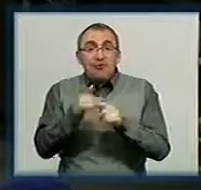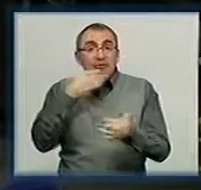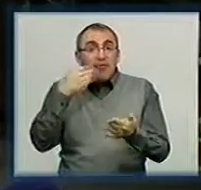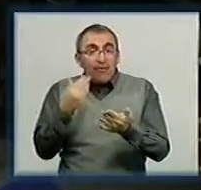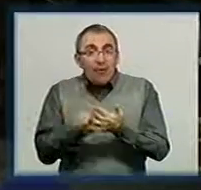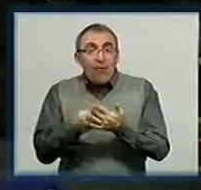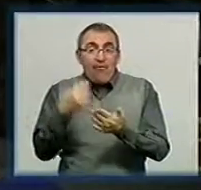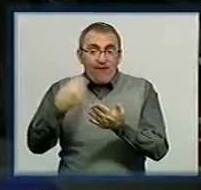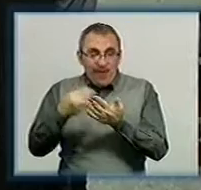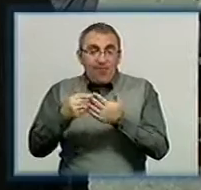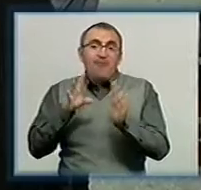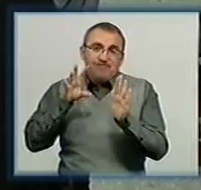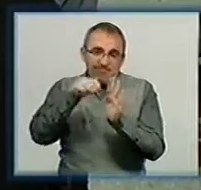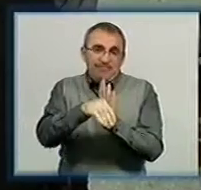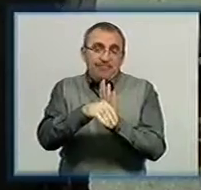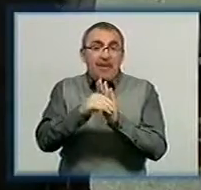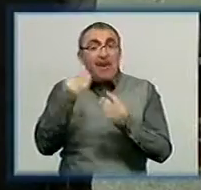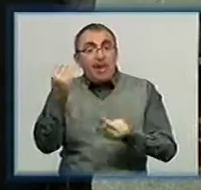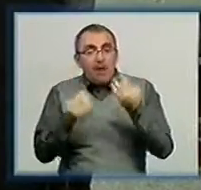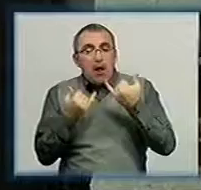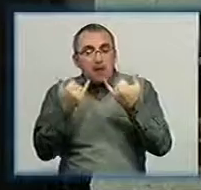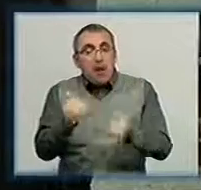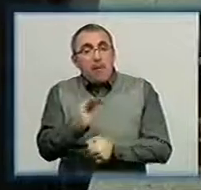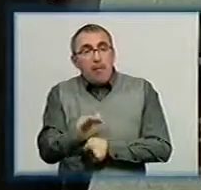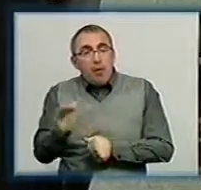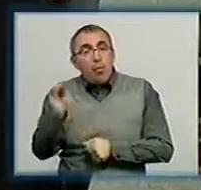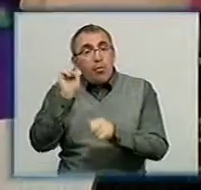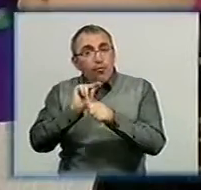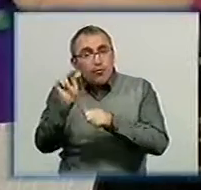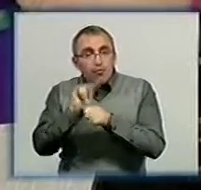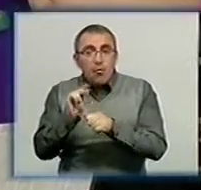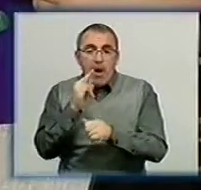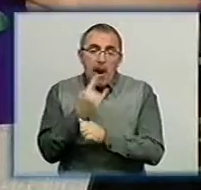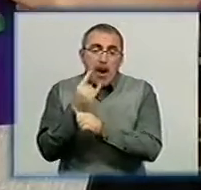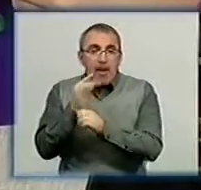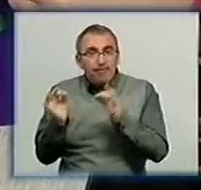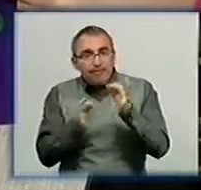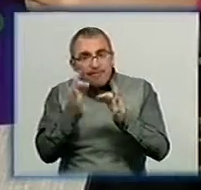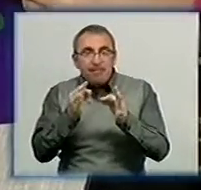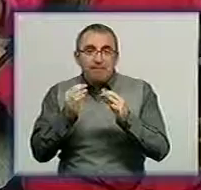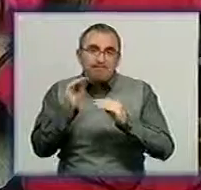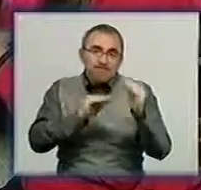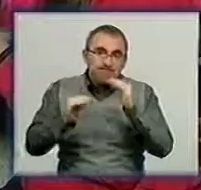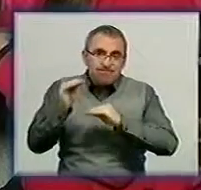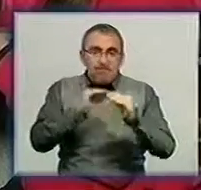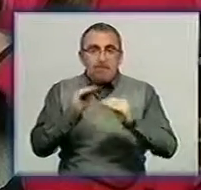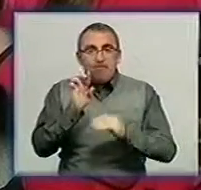лепту фінансову внесу. Розваги були і для малечі. Ось тут їх вчили робити ляльок із ниток, вишивати та плести із бісеру.